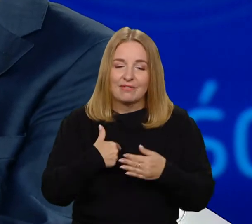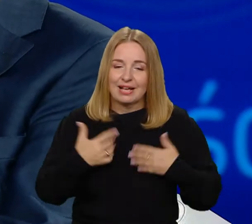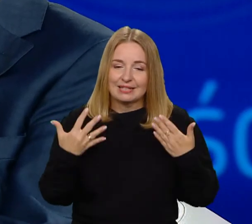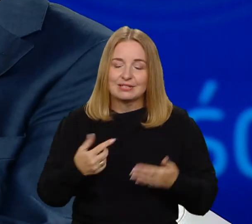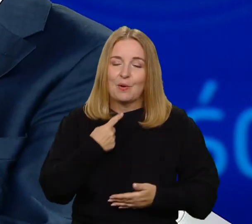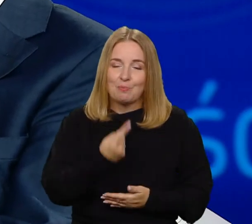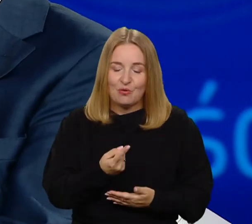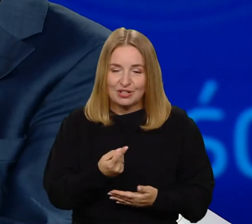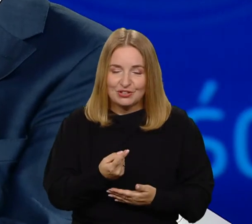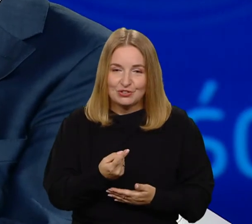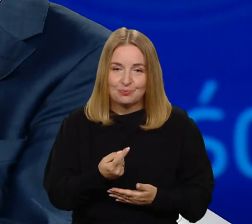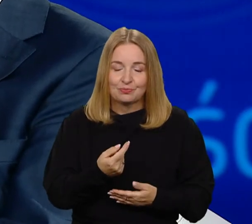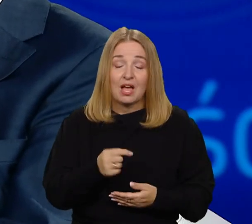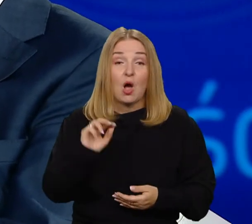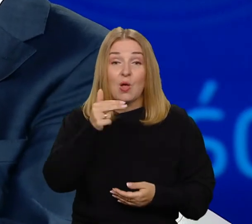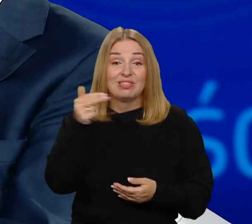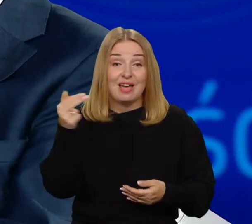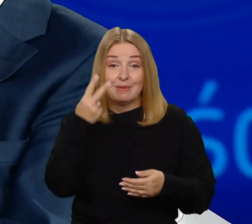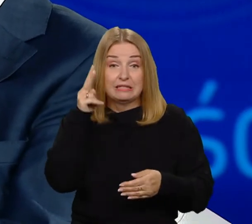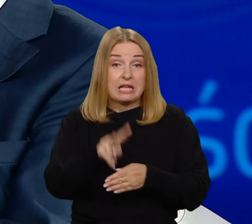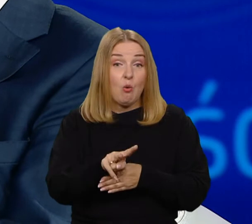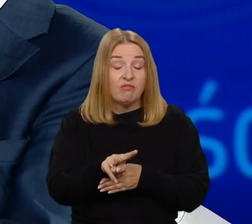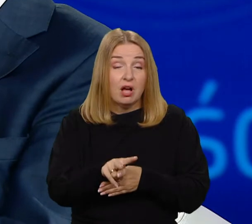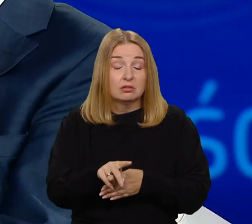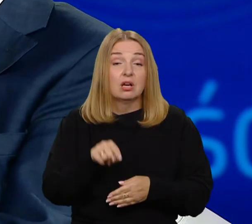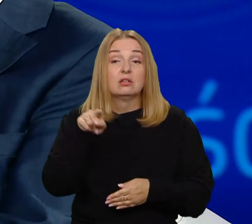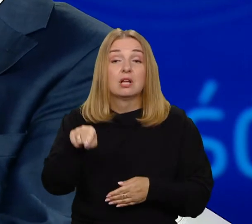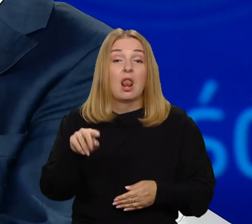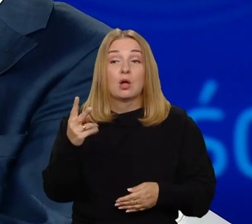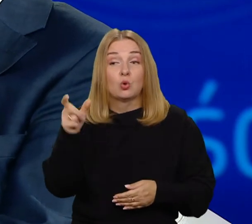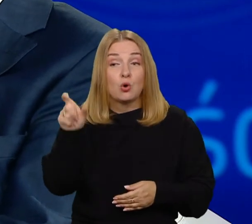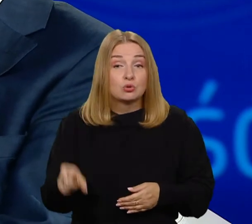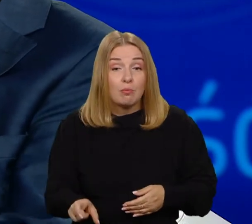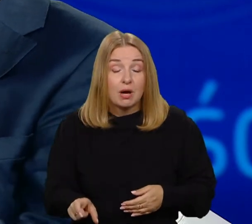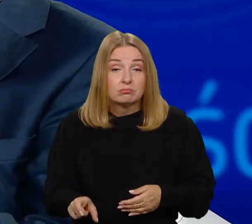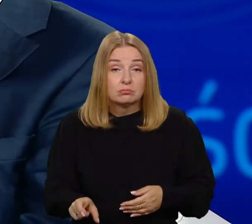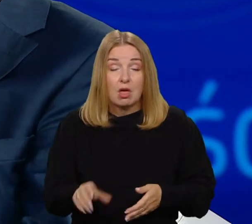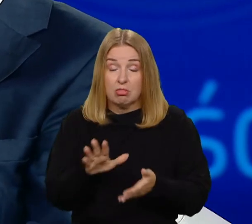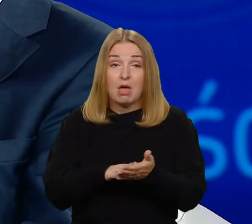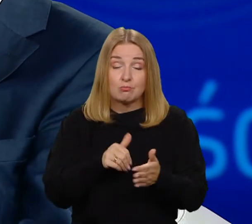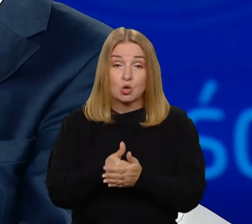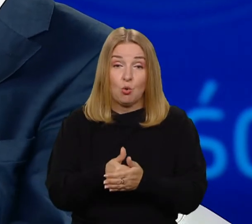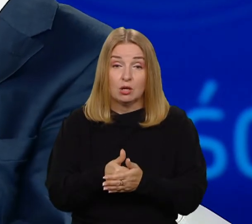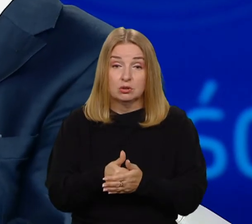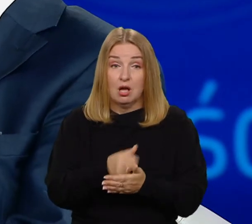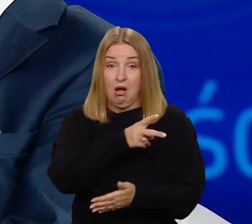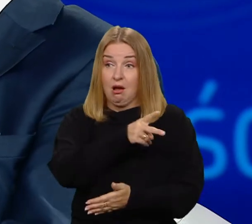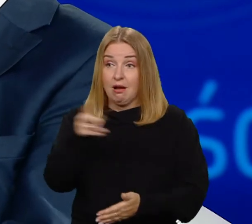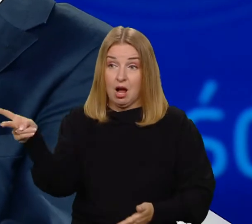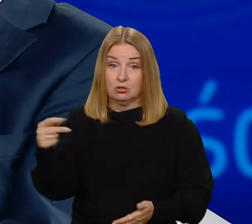związany z zaufaniem do drugiego człowieka. Otóż, no weźmy przykład każdego z nas.